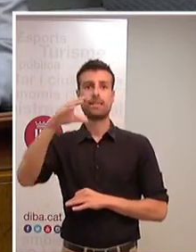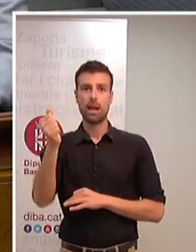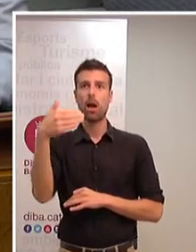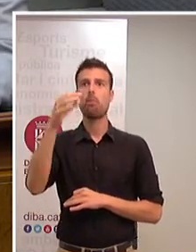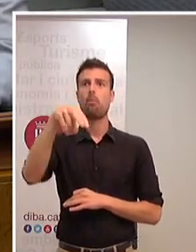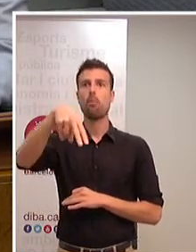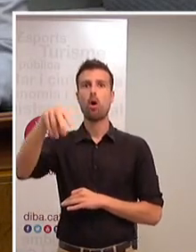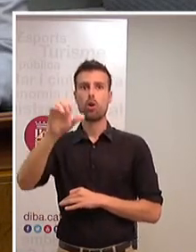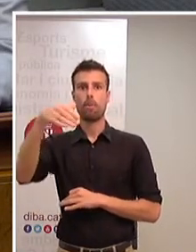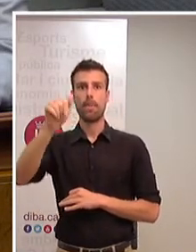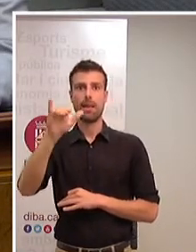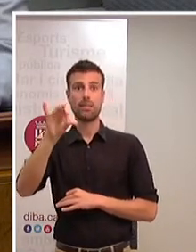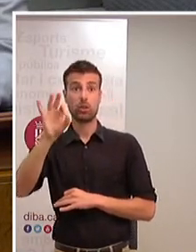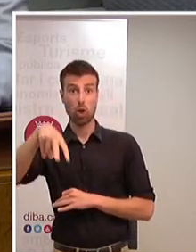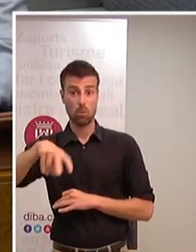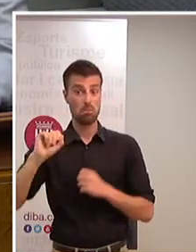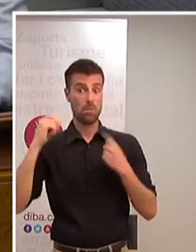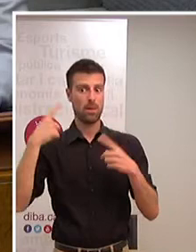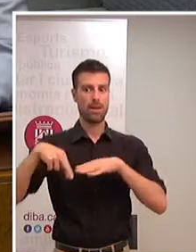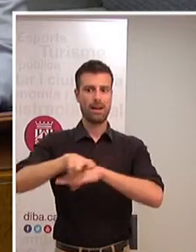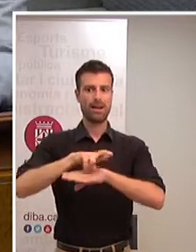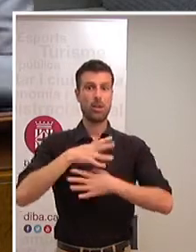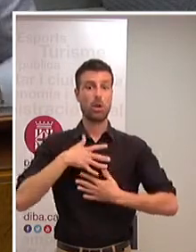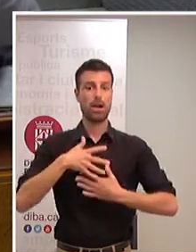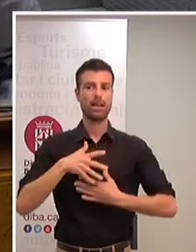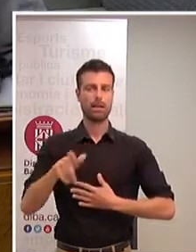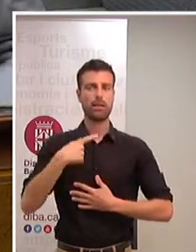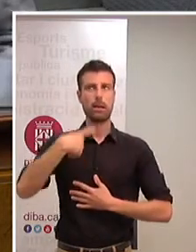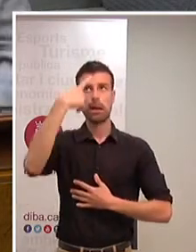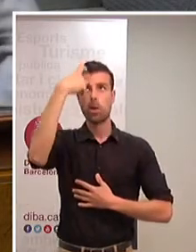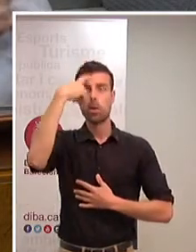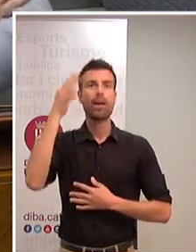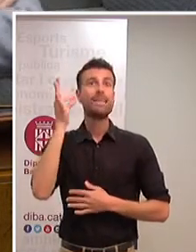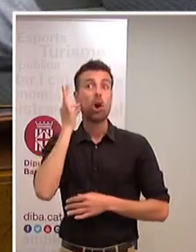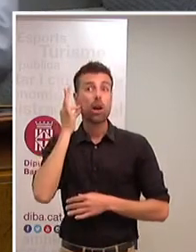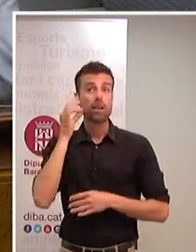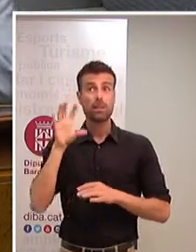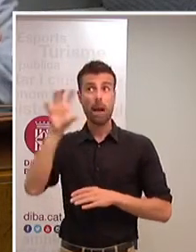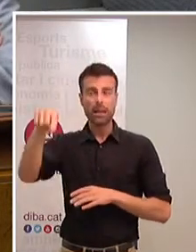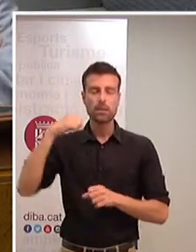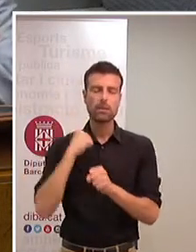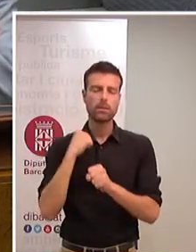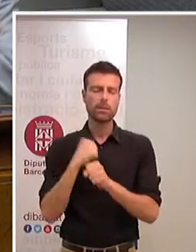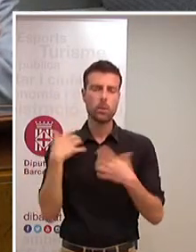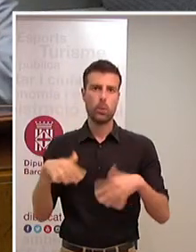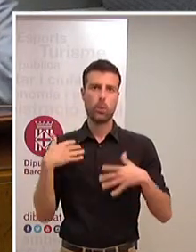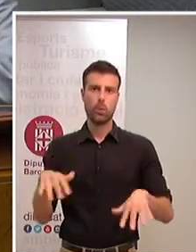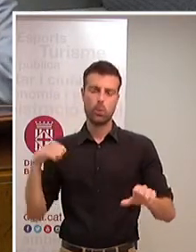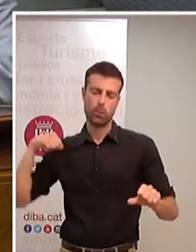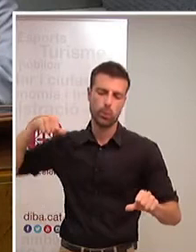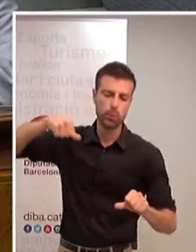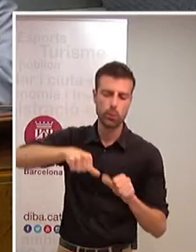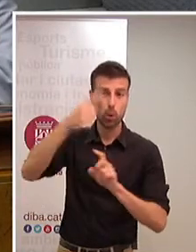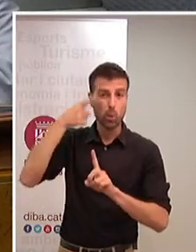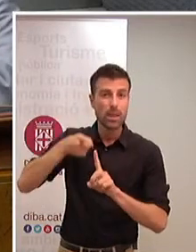ser candidata a regidora i recordava quanta feina han fet les dones en aquest país per aconseguir arribar a un dia